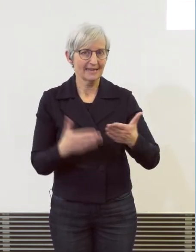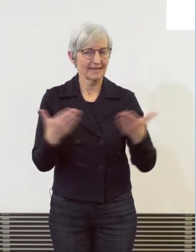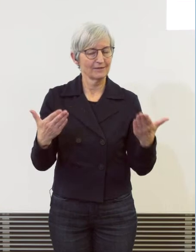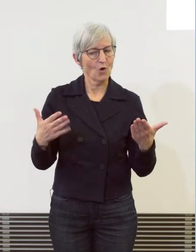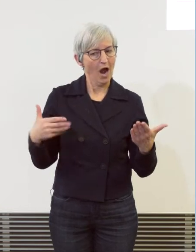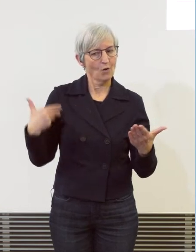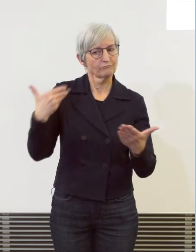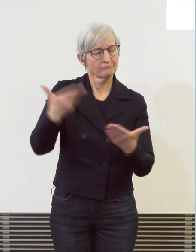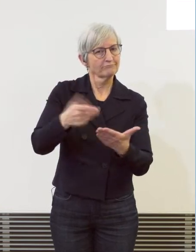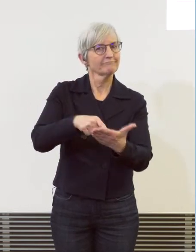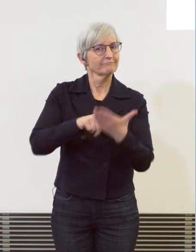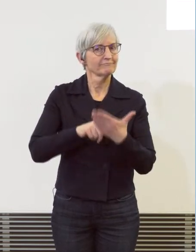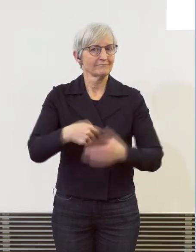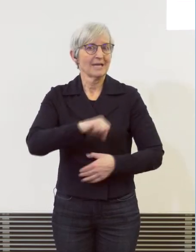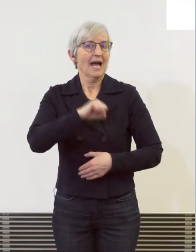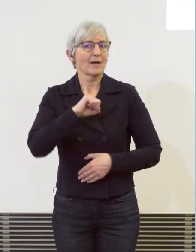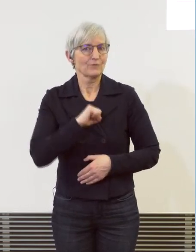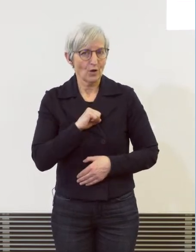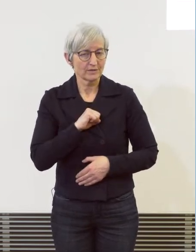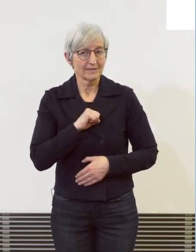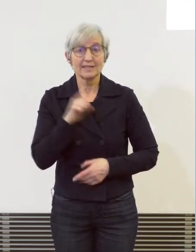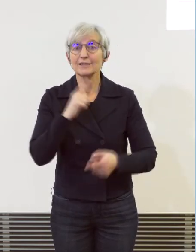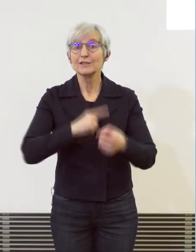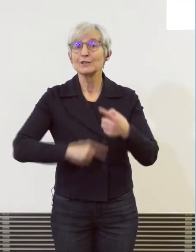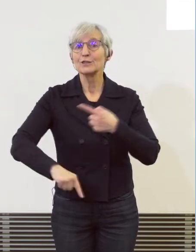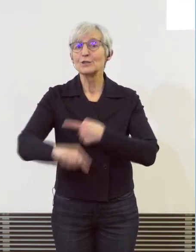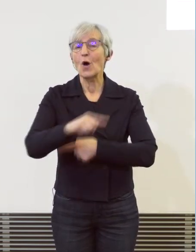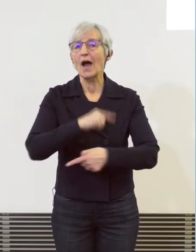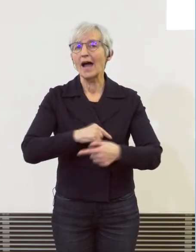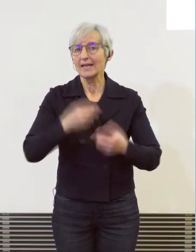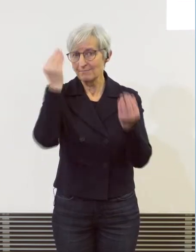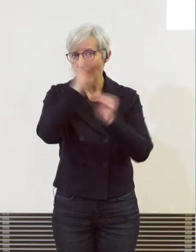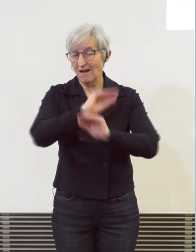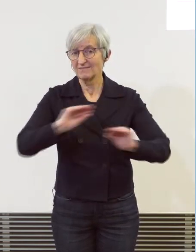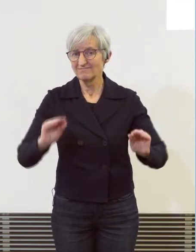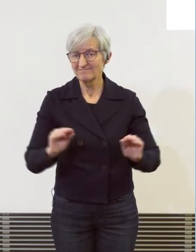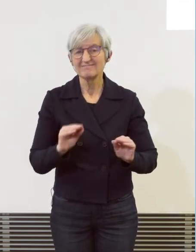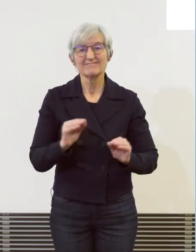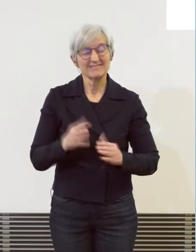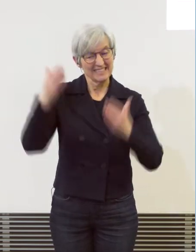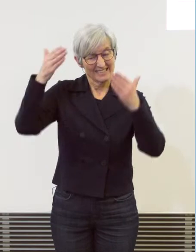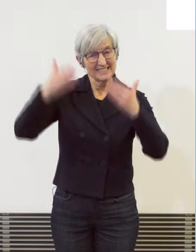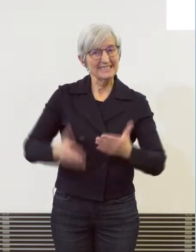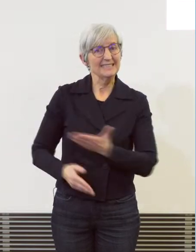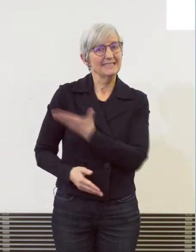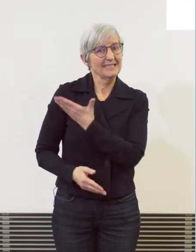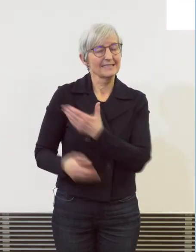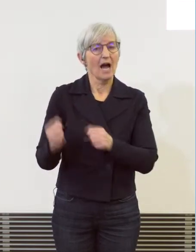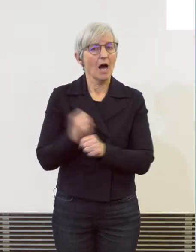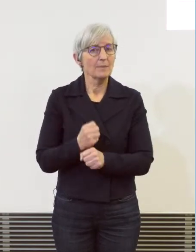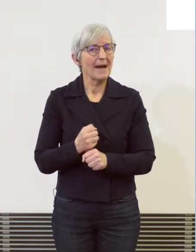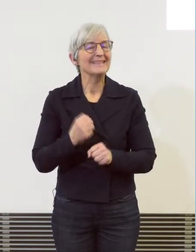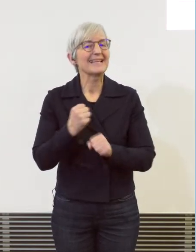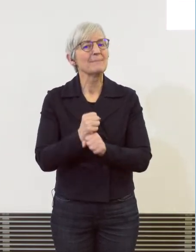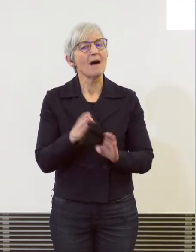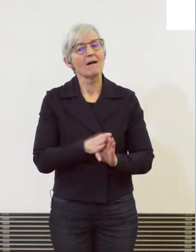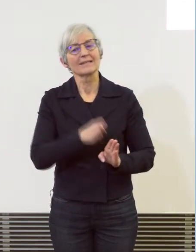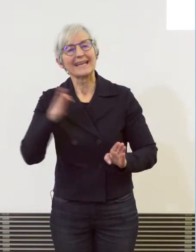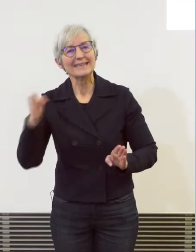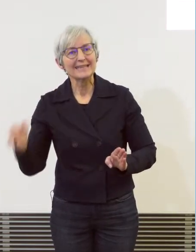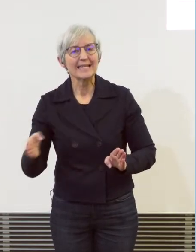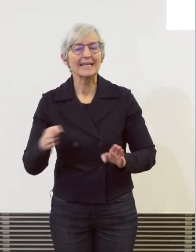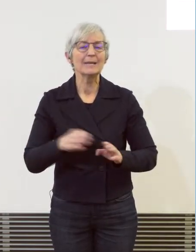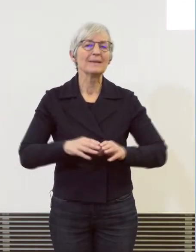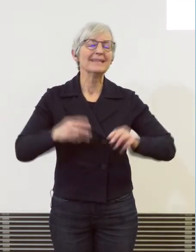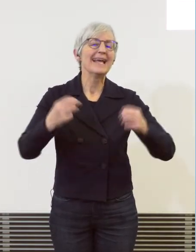hatten. Nochmals, das alles ist neben der Pandemie, neben der Energiemangellage, neben Flüchtlingsströme